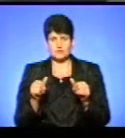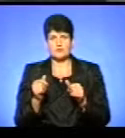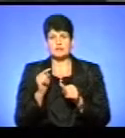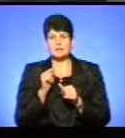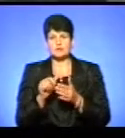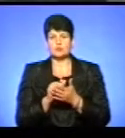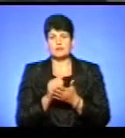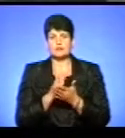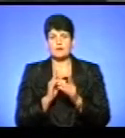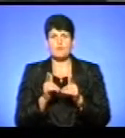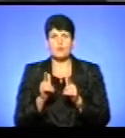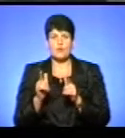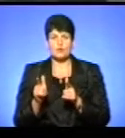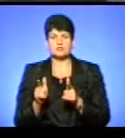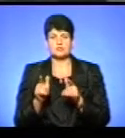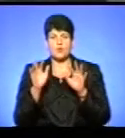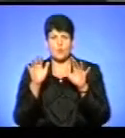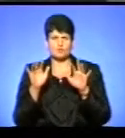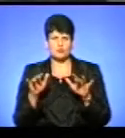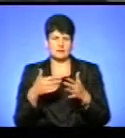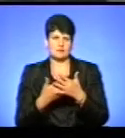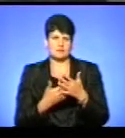документом є погоджений комп'ютерний макет,